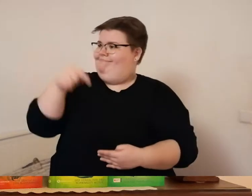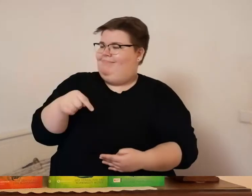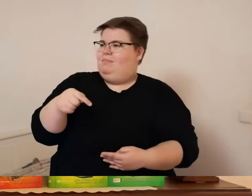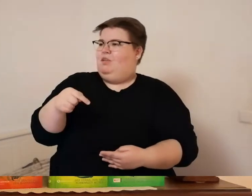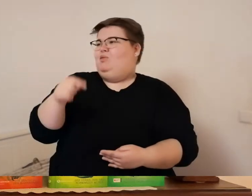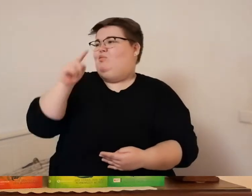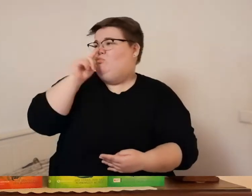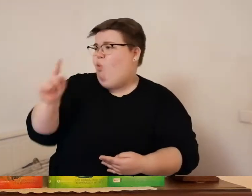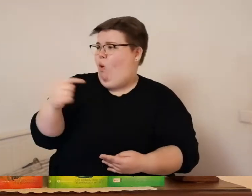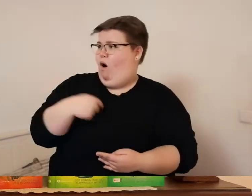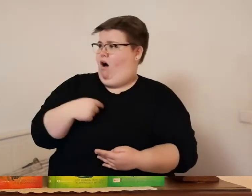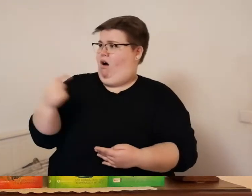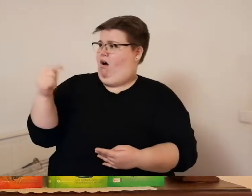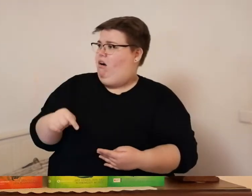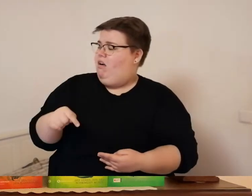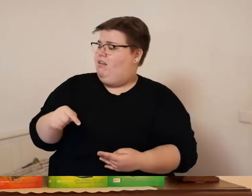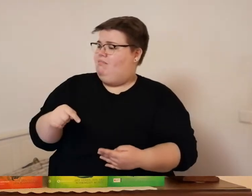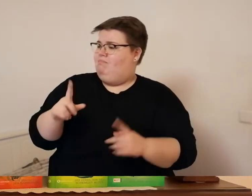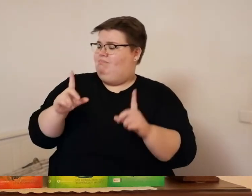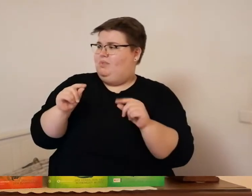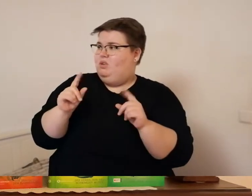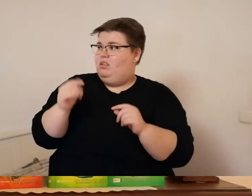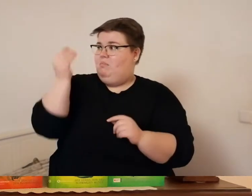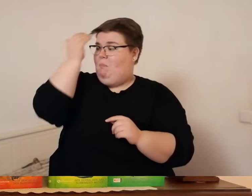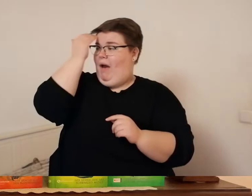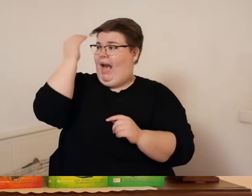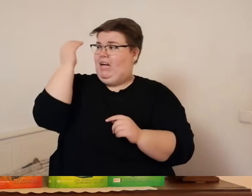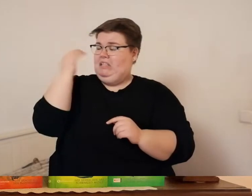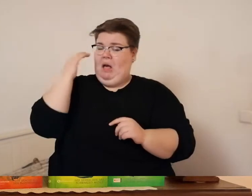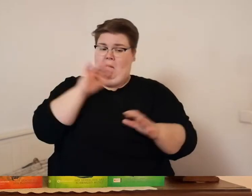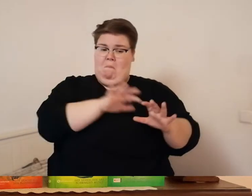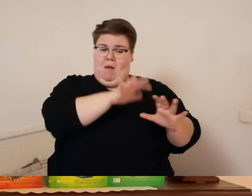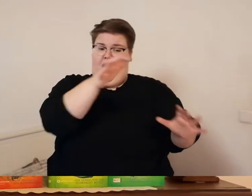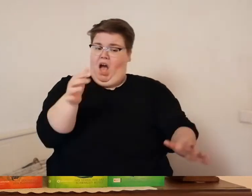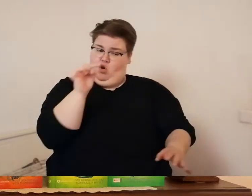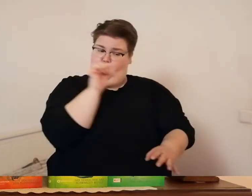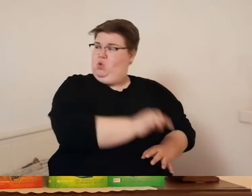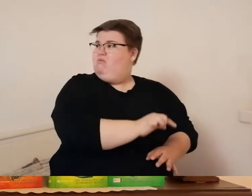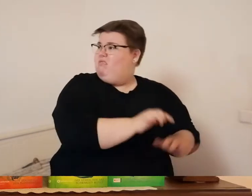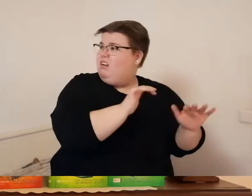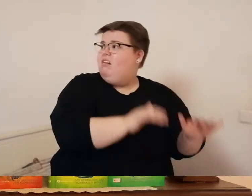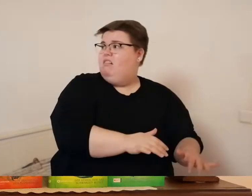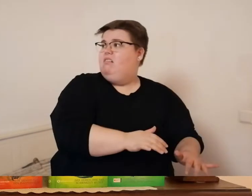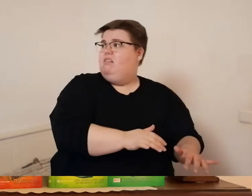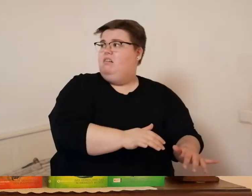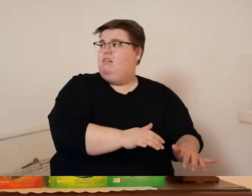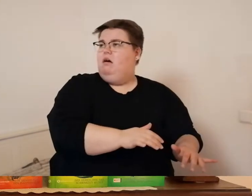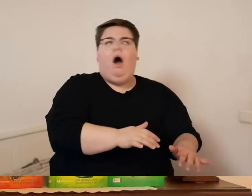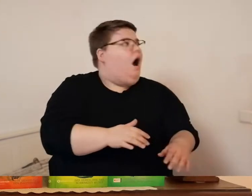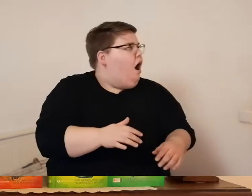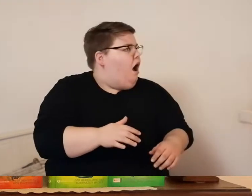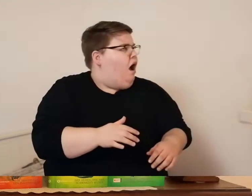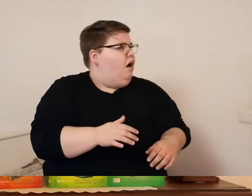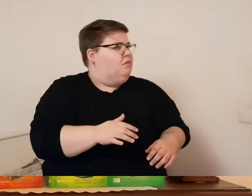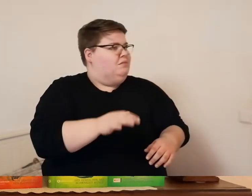hergebracht bänkt muss noch irgendwo unten am fuß des berges sein greta wurde blass und wie finden wir ihn jetzt